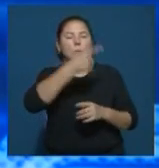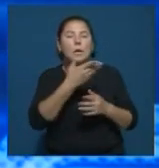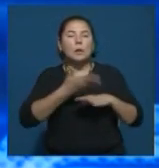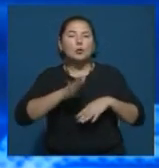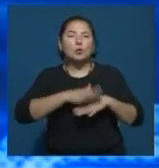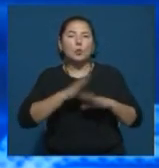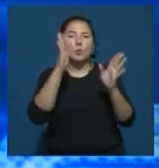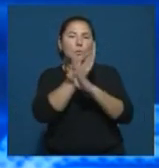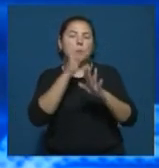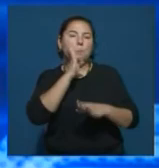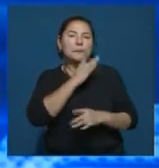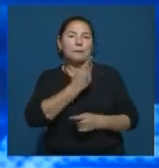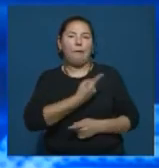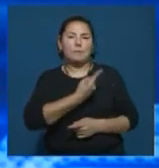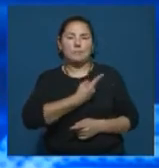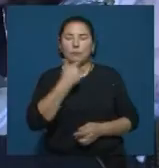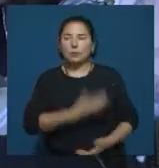нелегкой судьбе матери-одиночки.